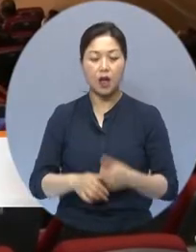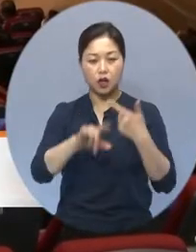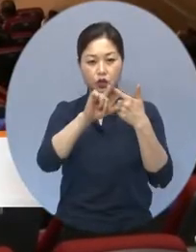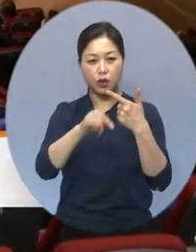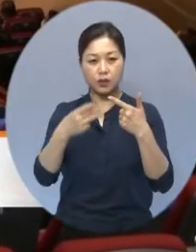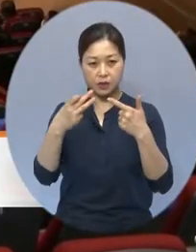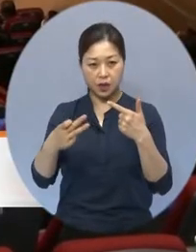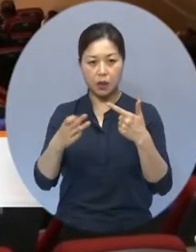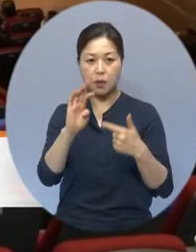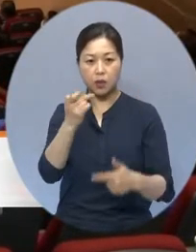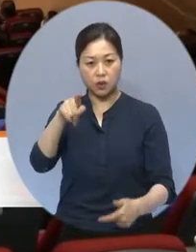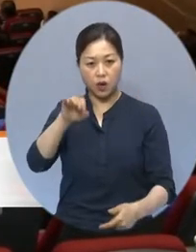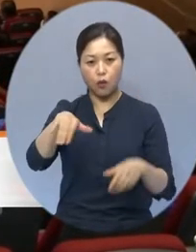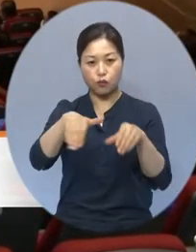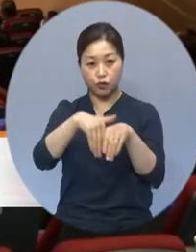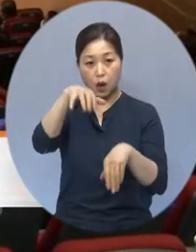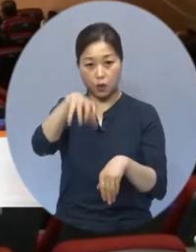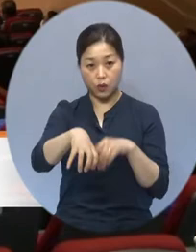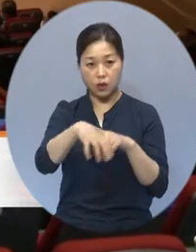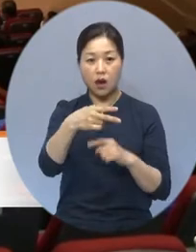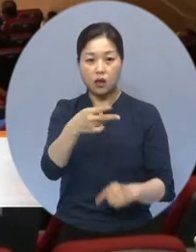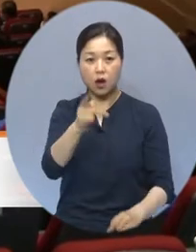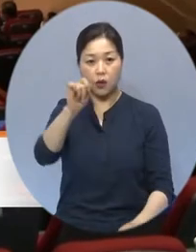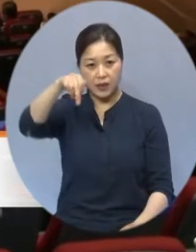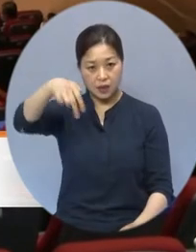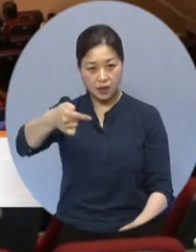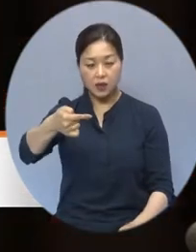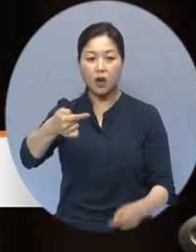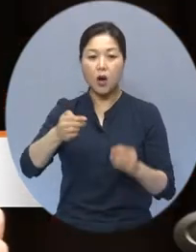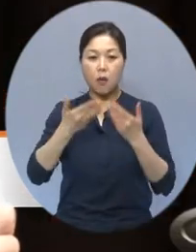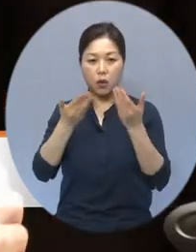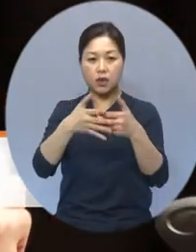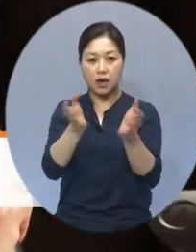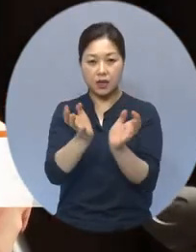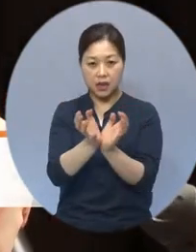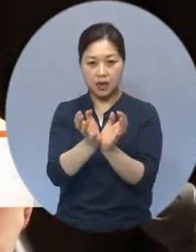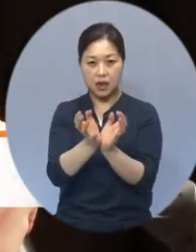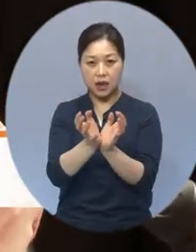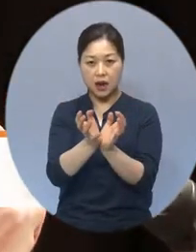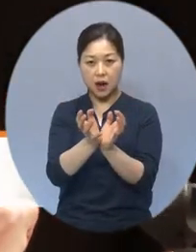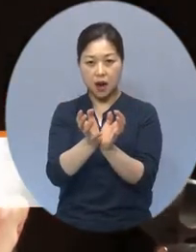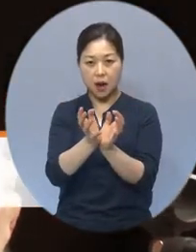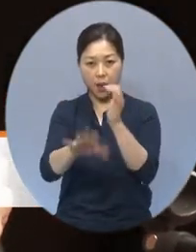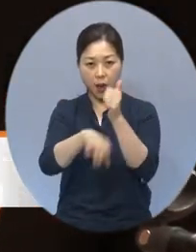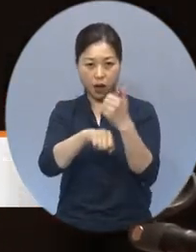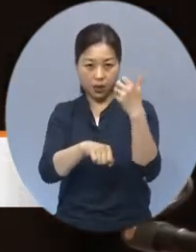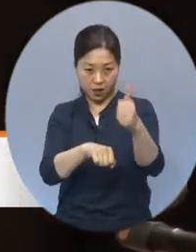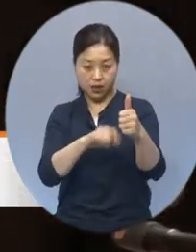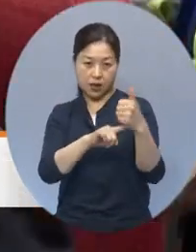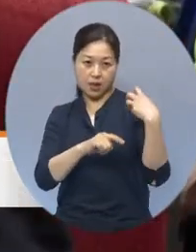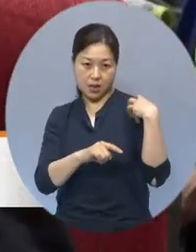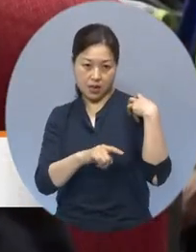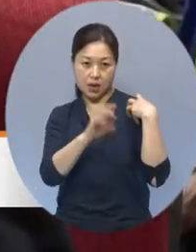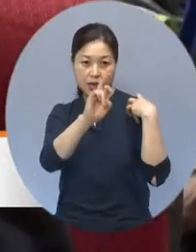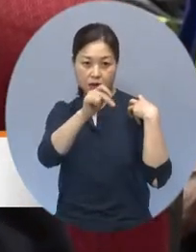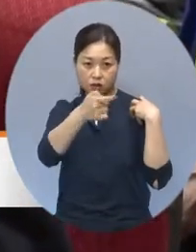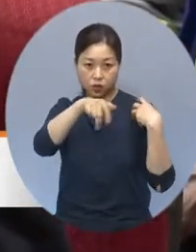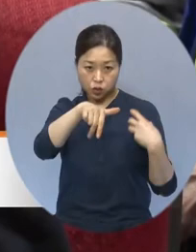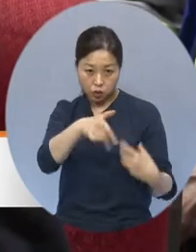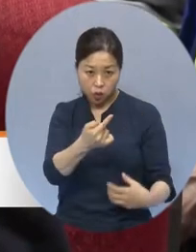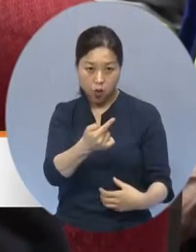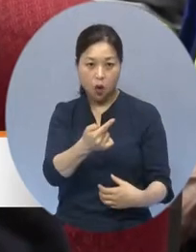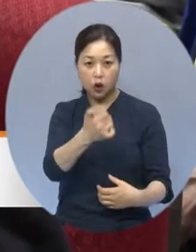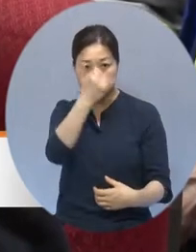보령 문화의 전당에서 더위드 봉사단 총명예단장을 맡은 양승조 충남도지사와 김지철